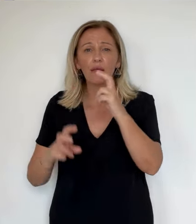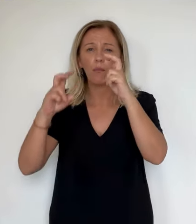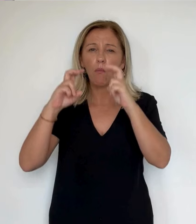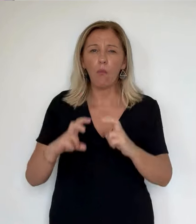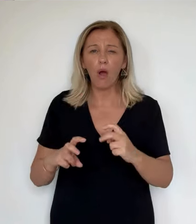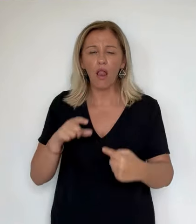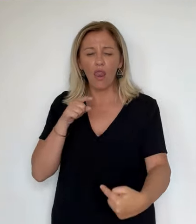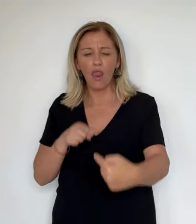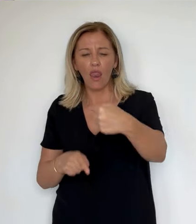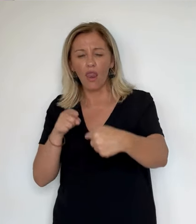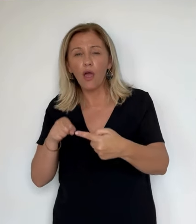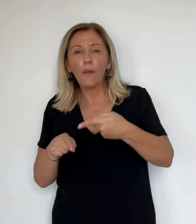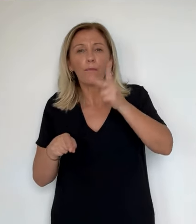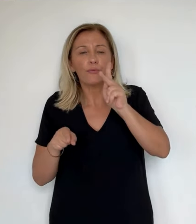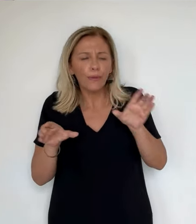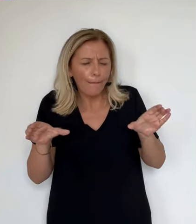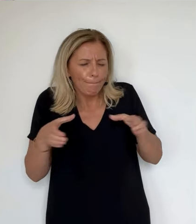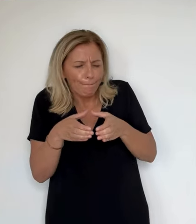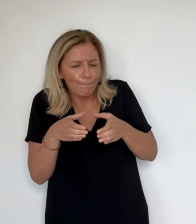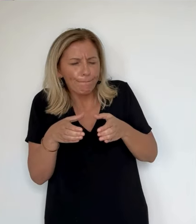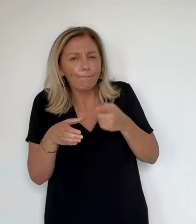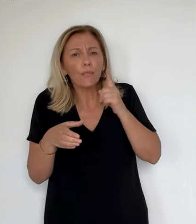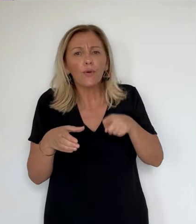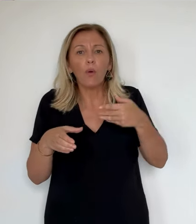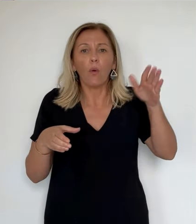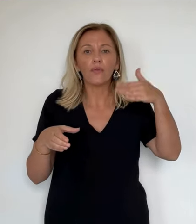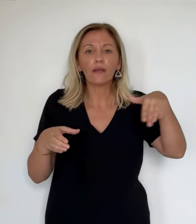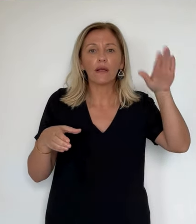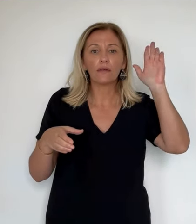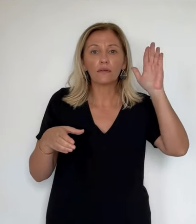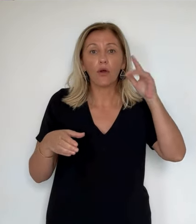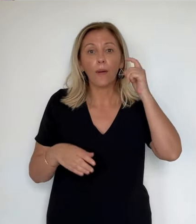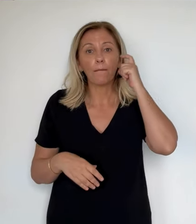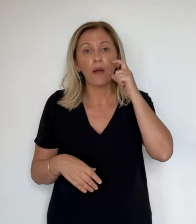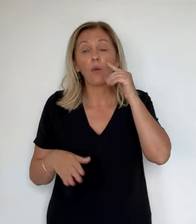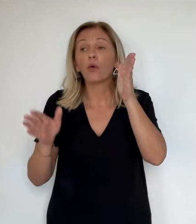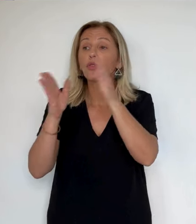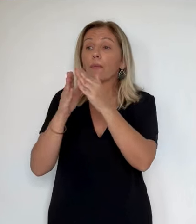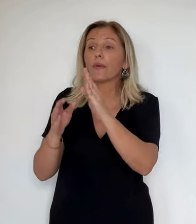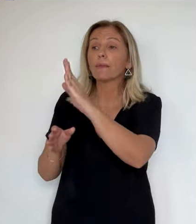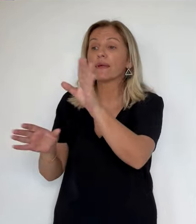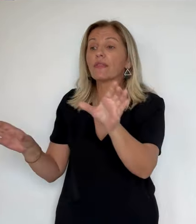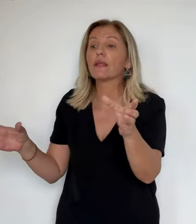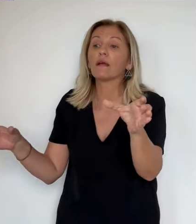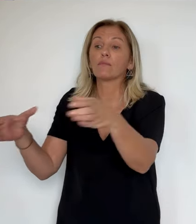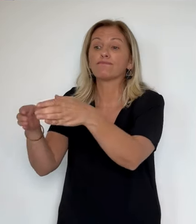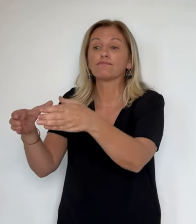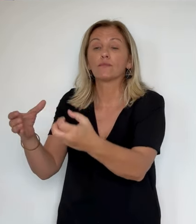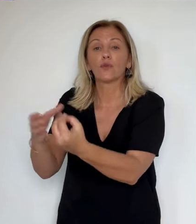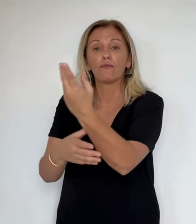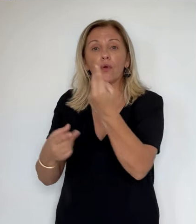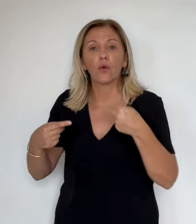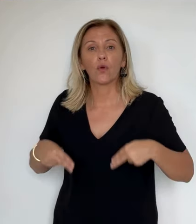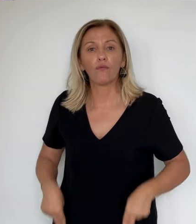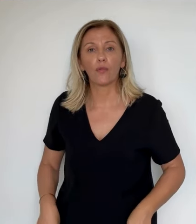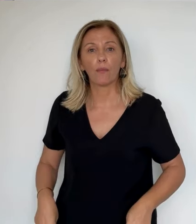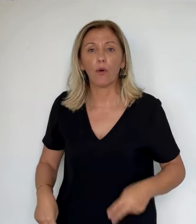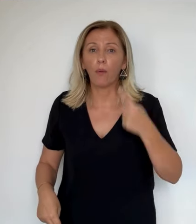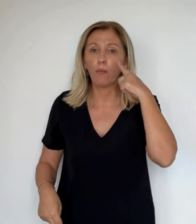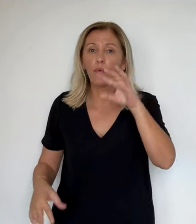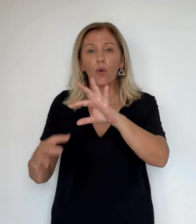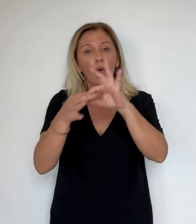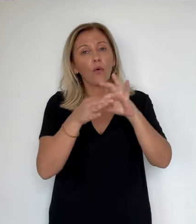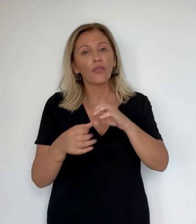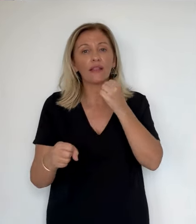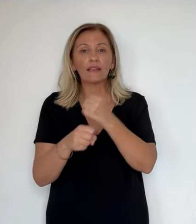Au terme d'une longue valse hésitation, le Président Macron a donc confié la charge de chef du gouvernement à un homme de droite, l